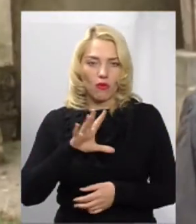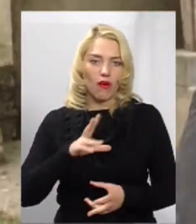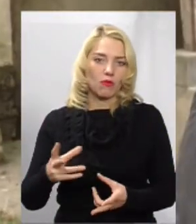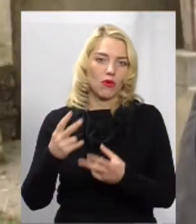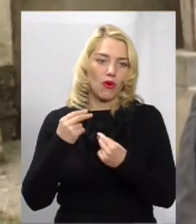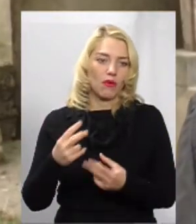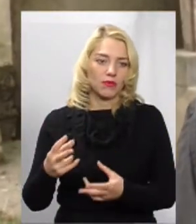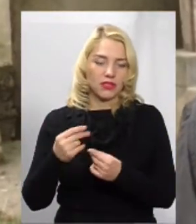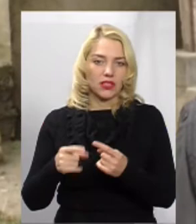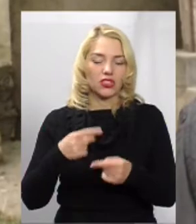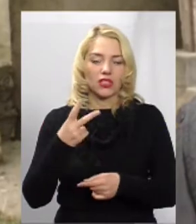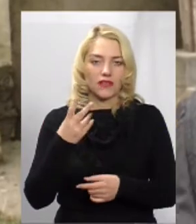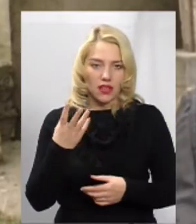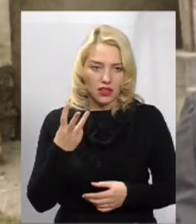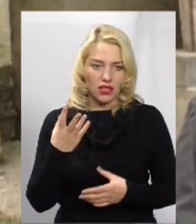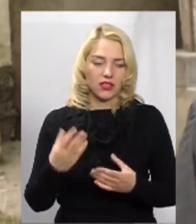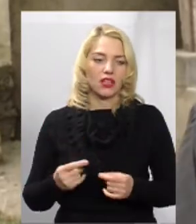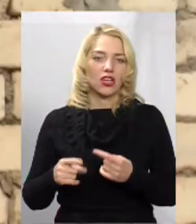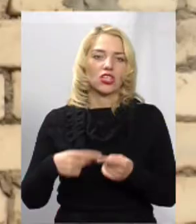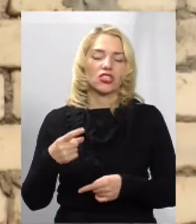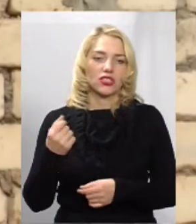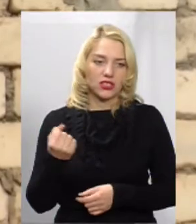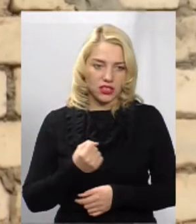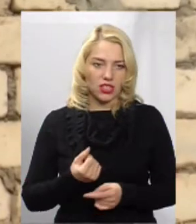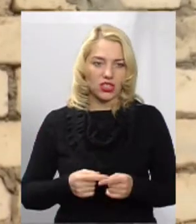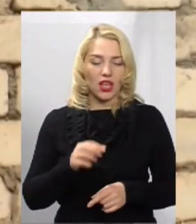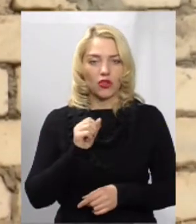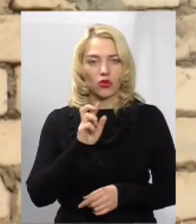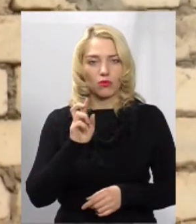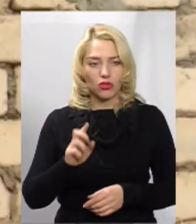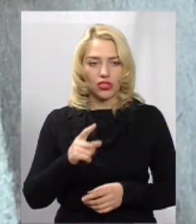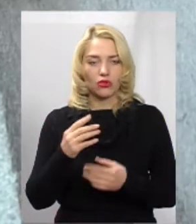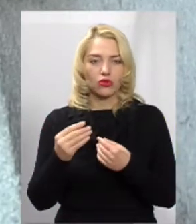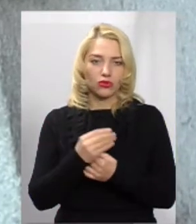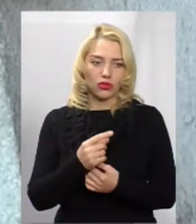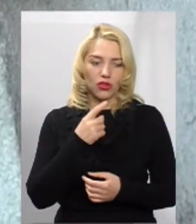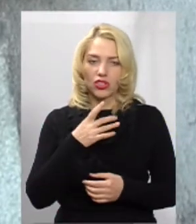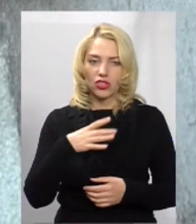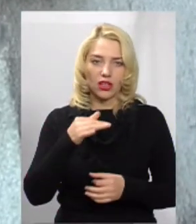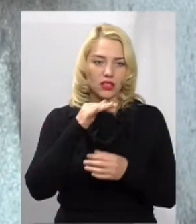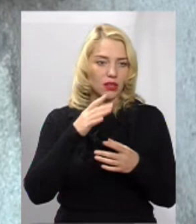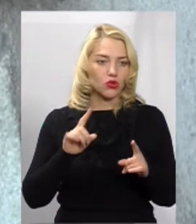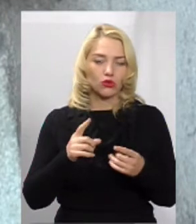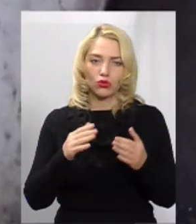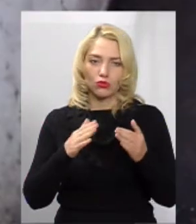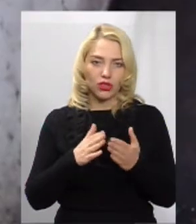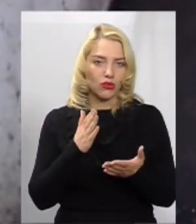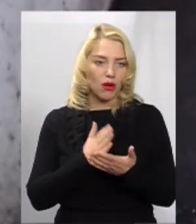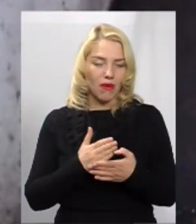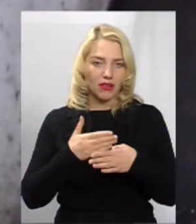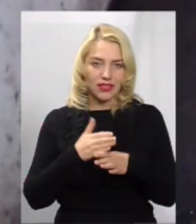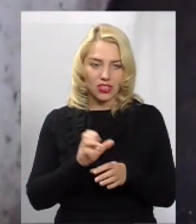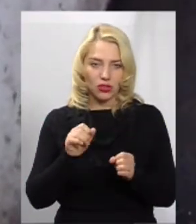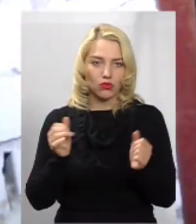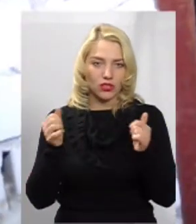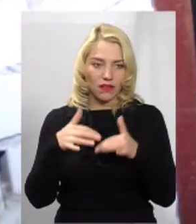через 2-3 дні, через тиждень. Анатолій Борщенко додає, чекати не можуть, бо будинок має тріщини та може завалитись. Тому